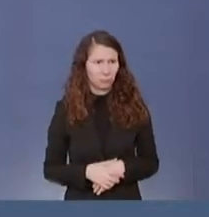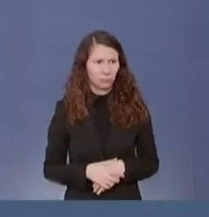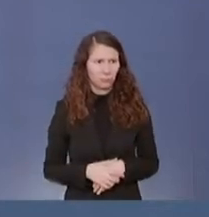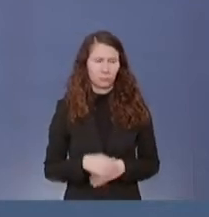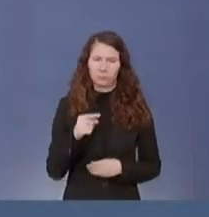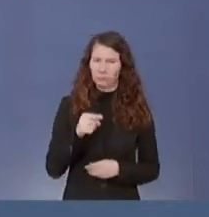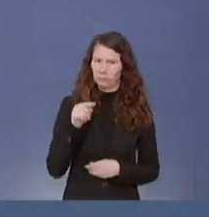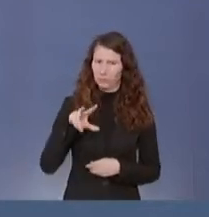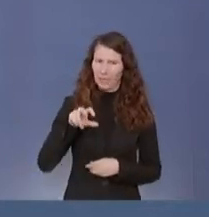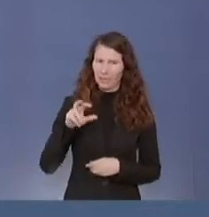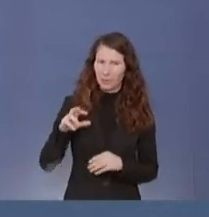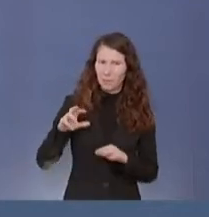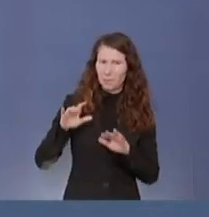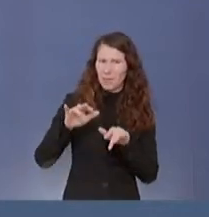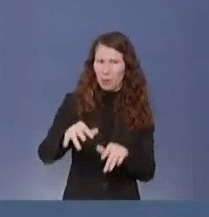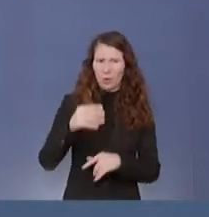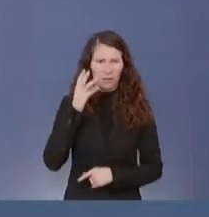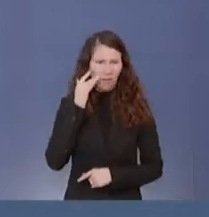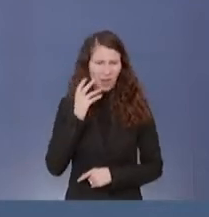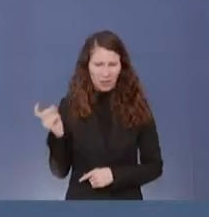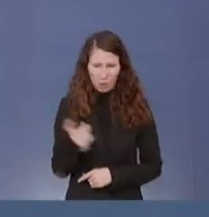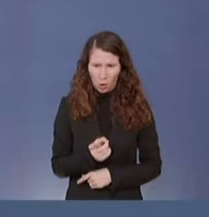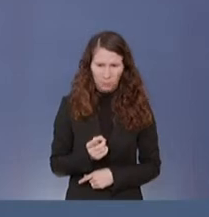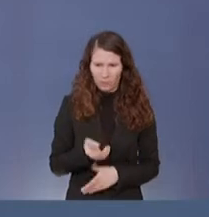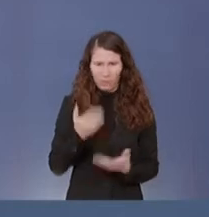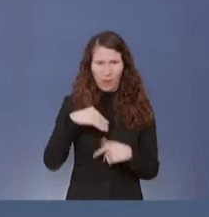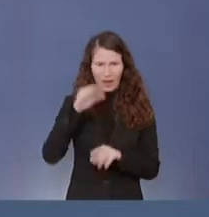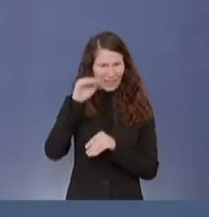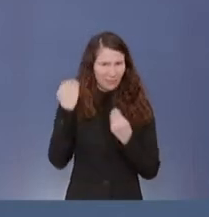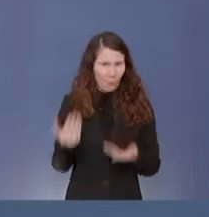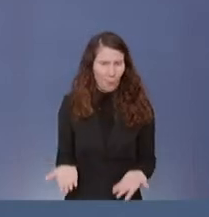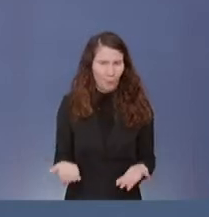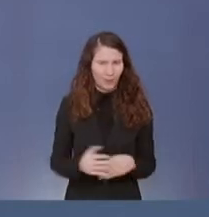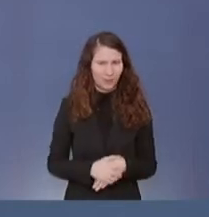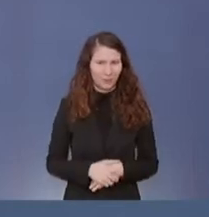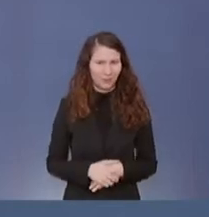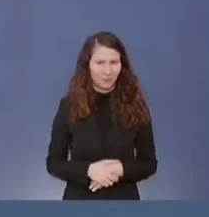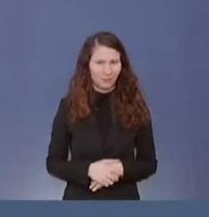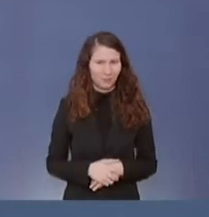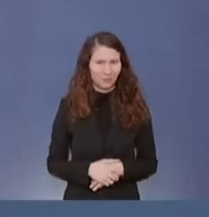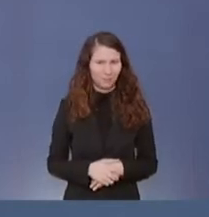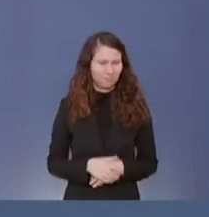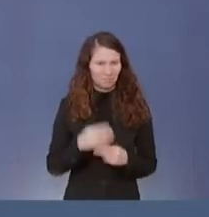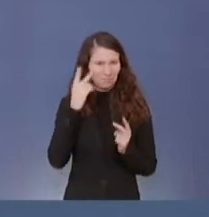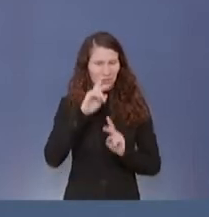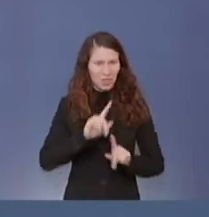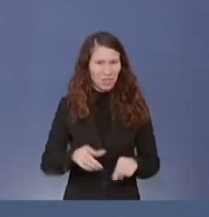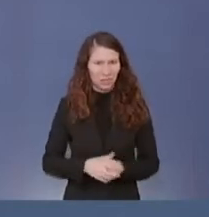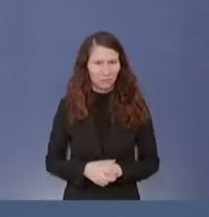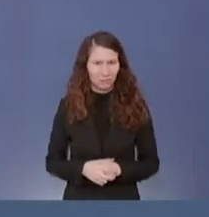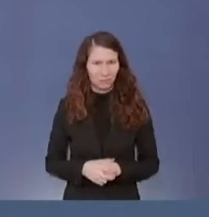wann die 30 Millionen gekommen wären, ich weiß nicht, woher Sie die haben. Also das, was